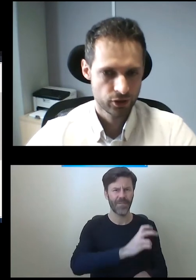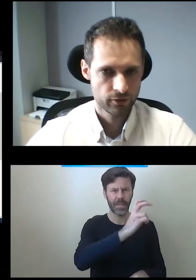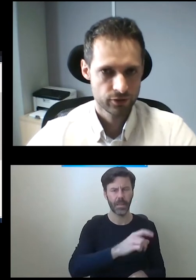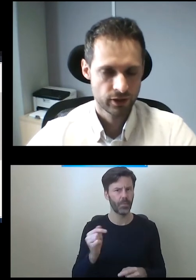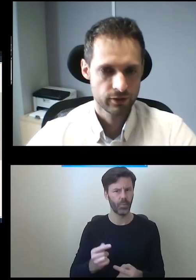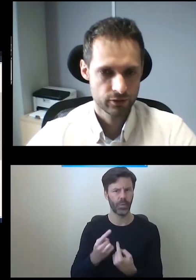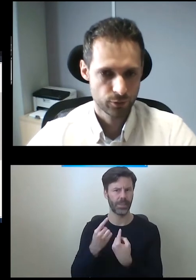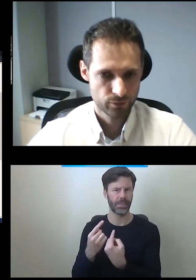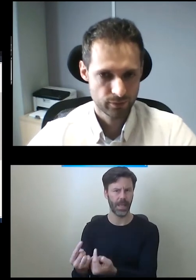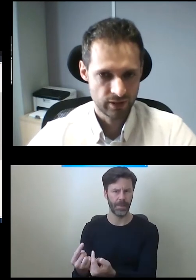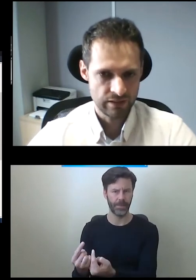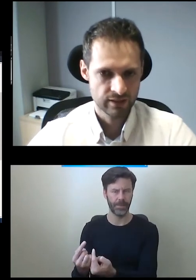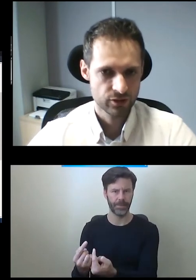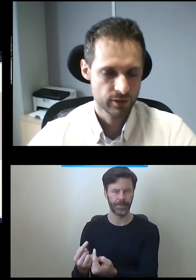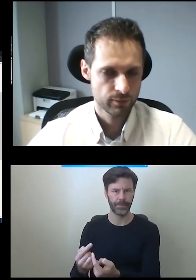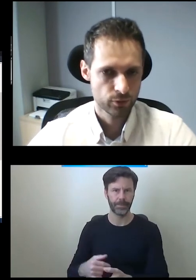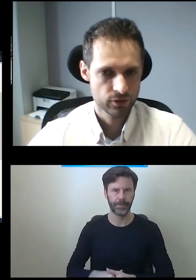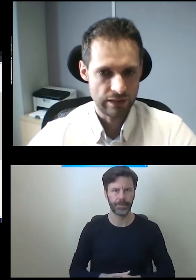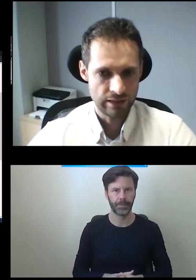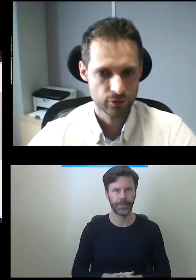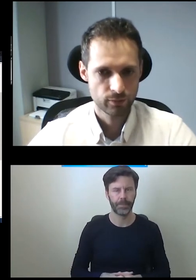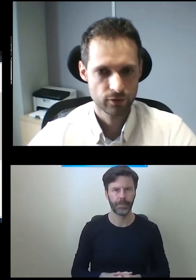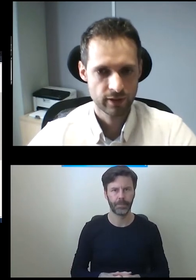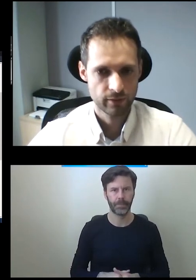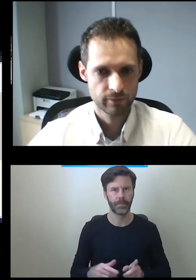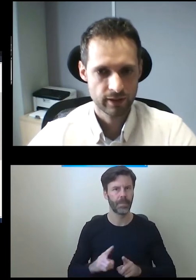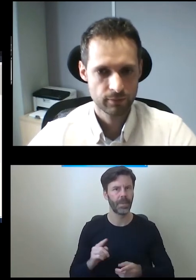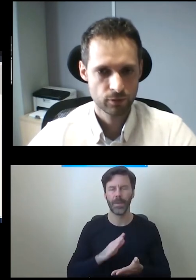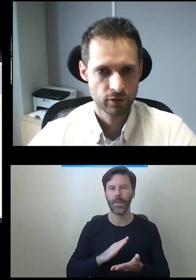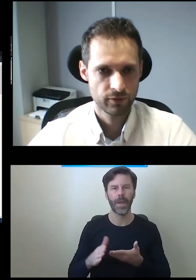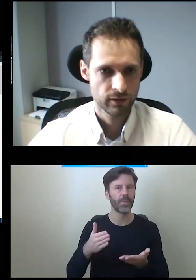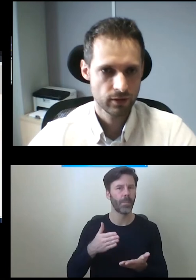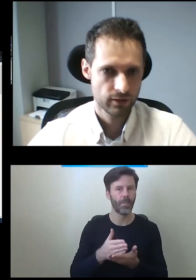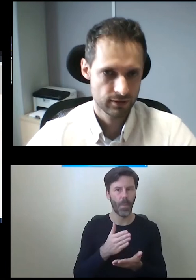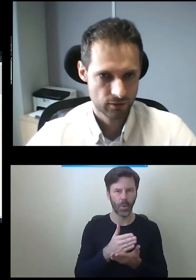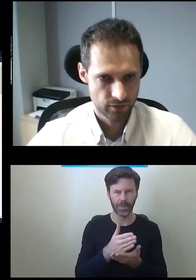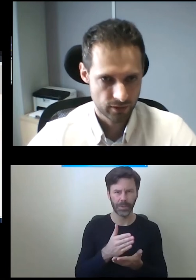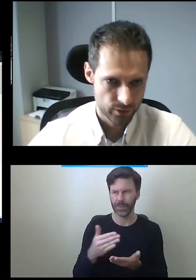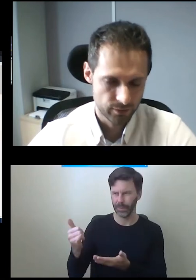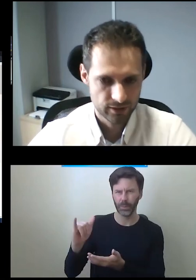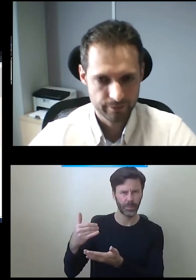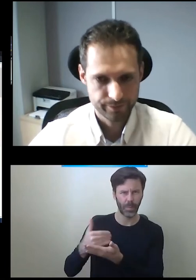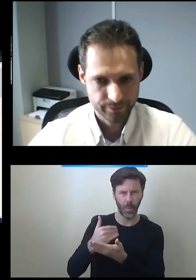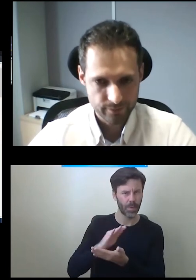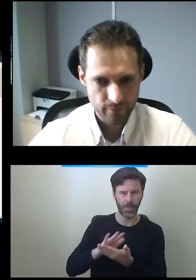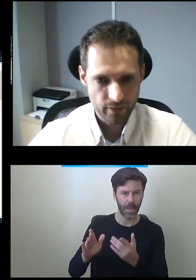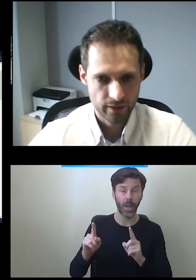też w sposób niezależny bez pomocy innej osoby. Taki przykład windy jest nasza winda Westminster.